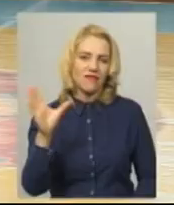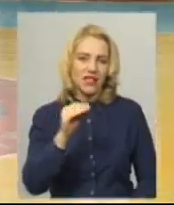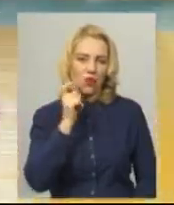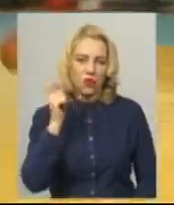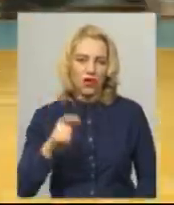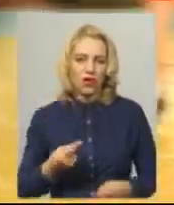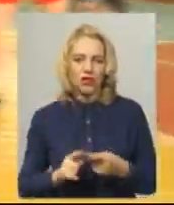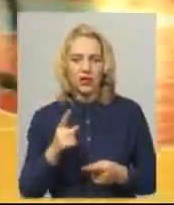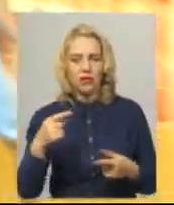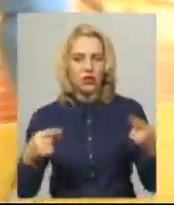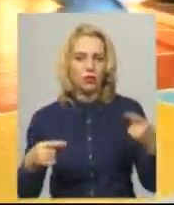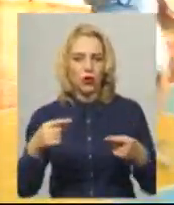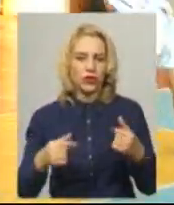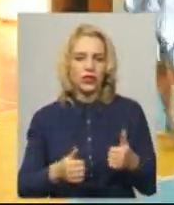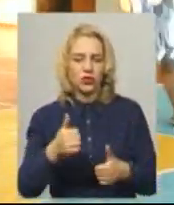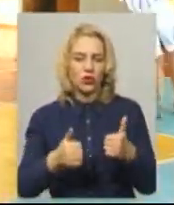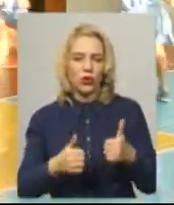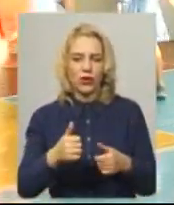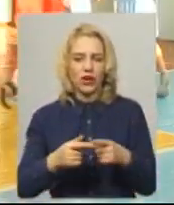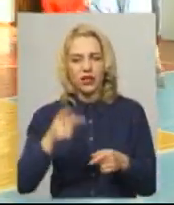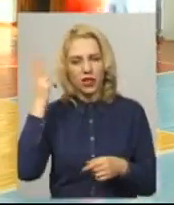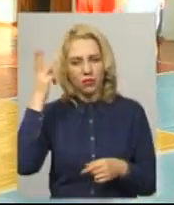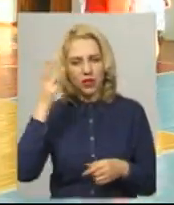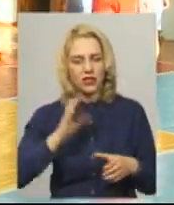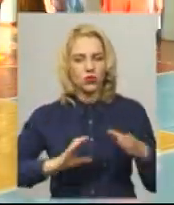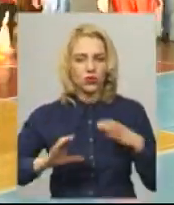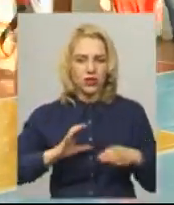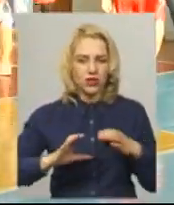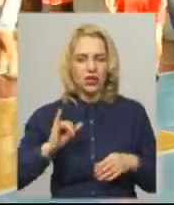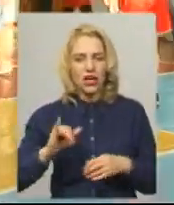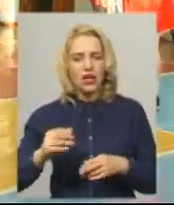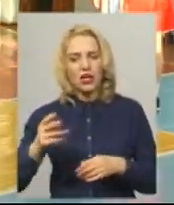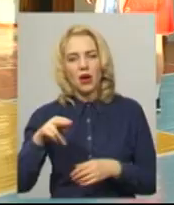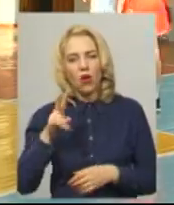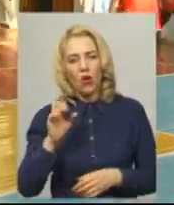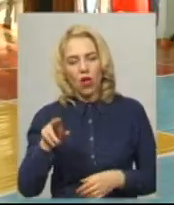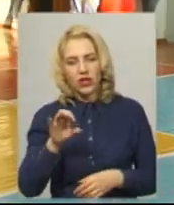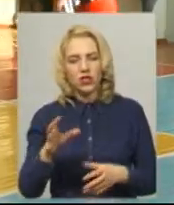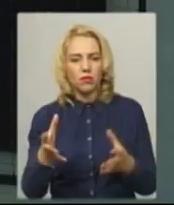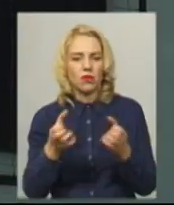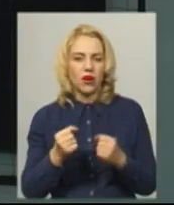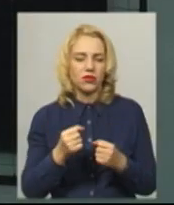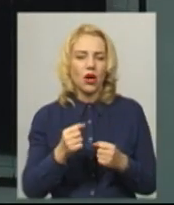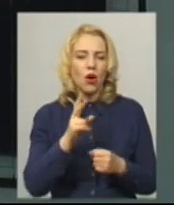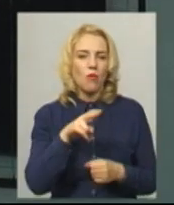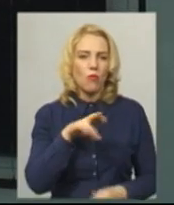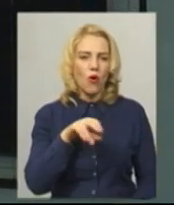протистоянні команд Хмельницького корпоративно-торгово-економічного інституту і Хмельницького політехнічного коледжу приймають політехніки.